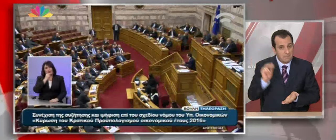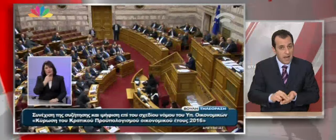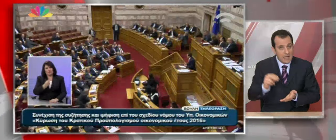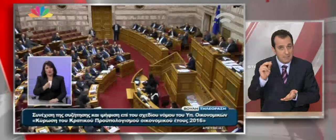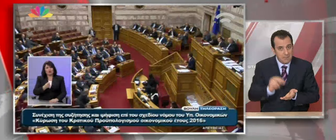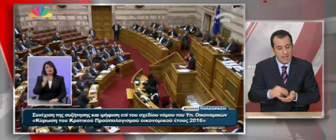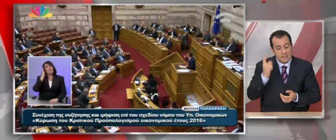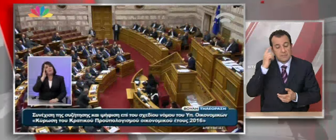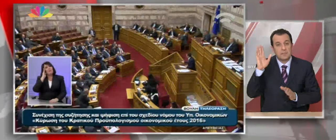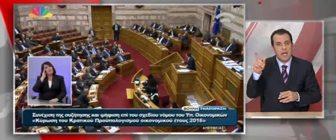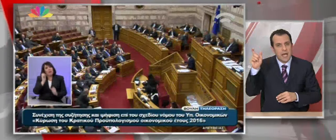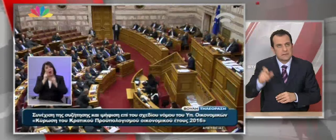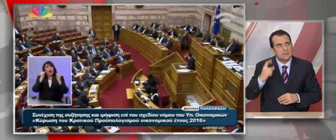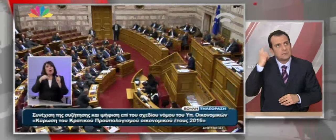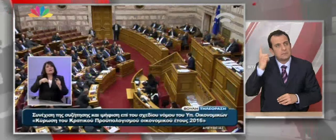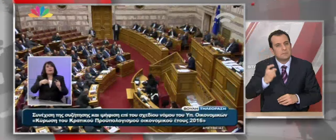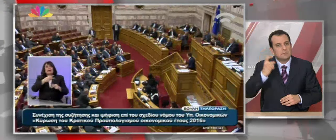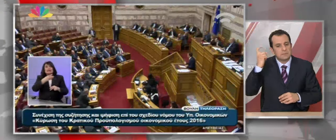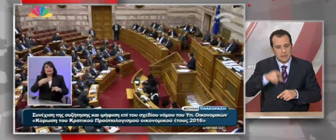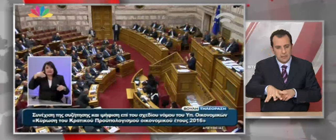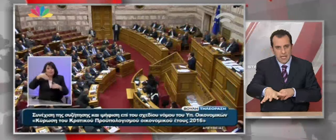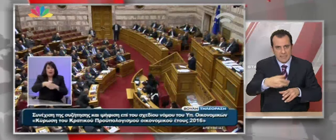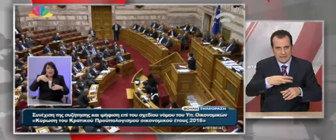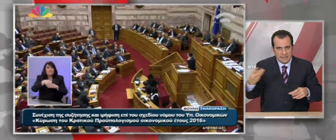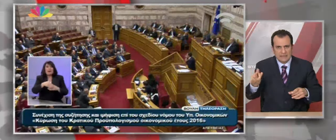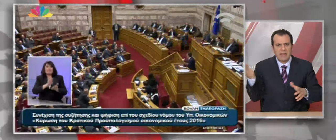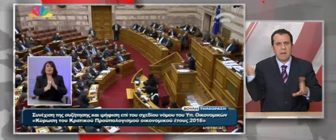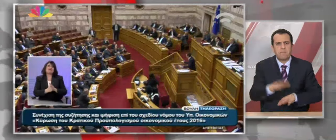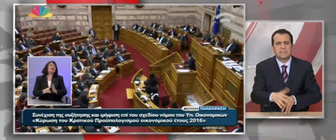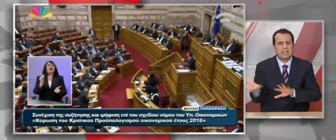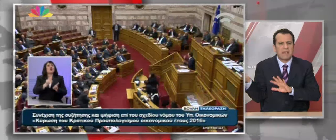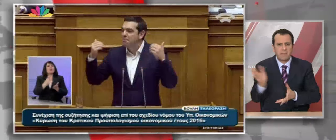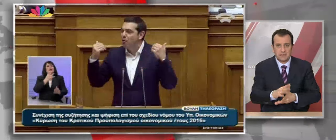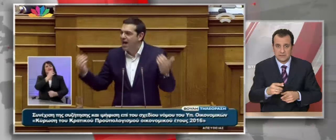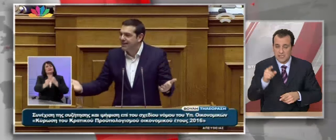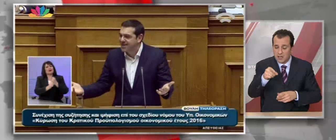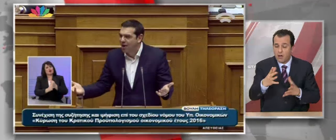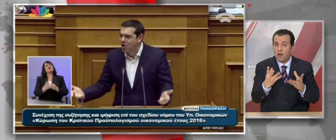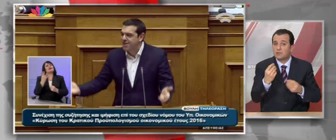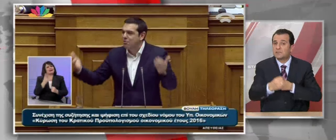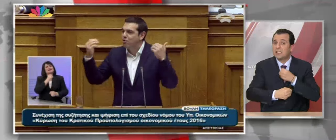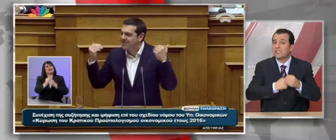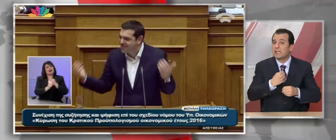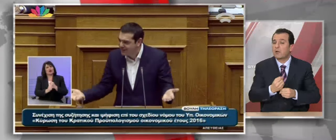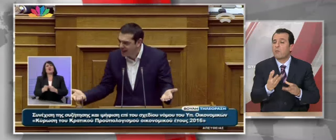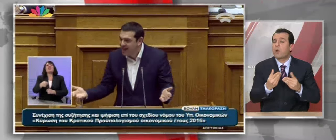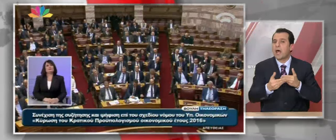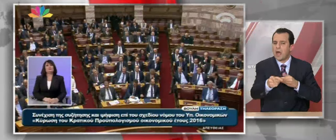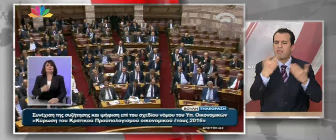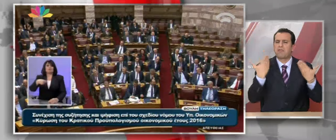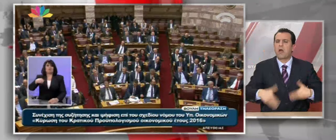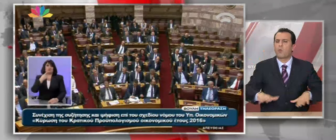κοιμάστε και ξυπνάτε με το σήμερα πέφτετε, αύριο πέφτετε. Αλλά είναι πολλά τέσσερα χρόνια, είναι πολλά τέσσερα χρόνια, θα κουραστείτε.